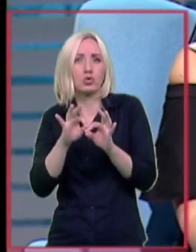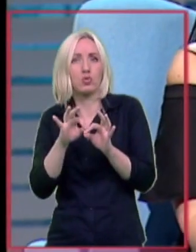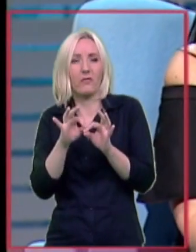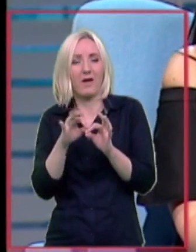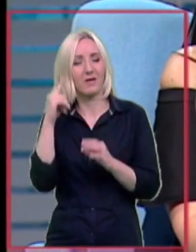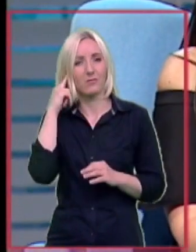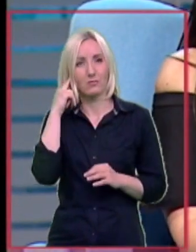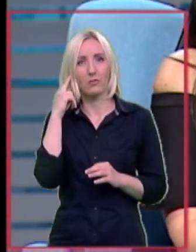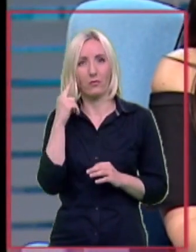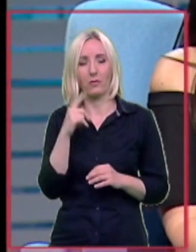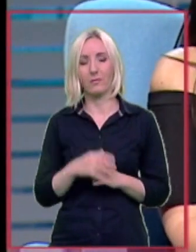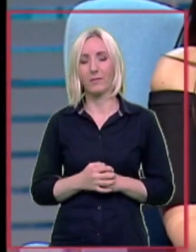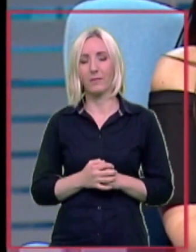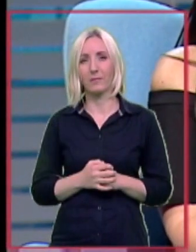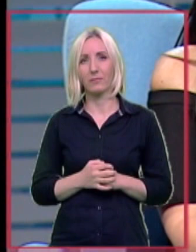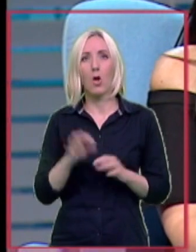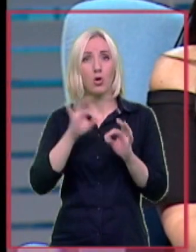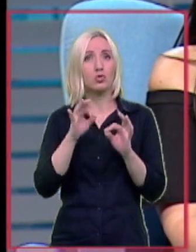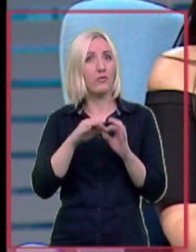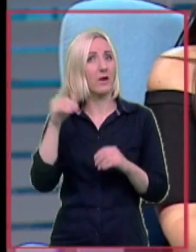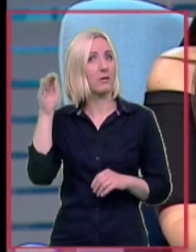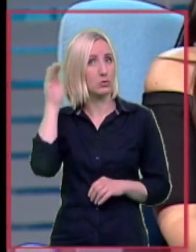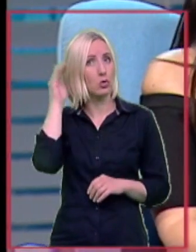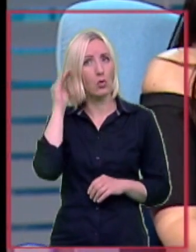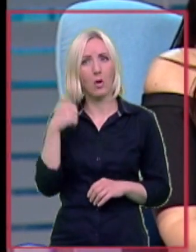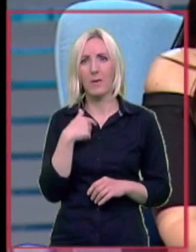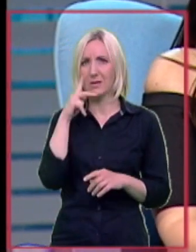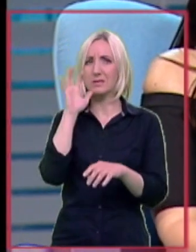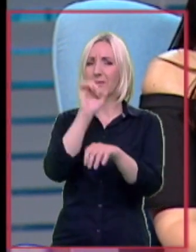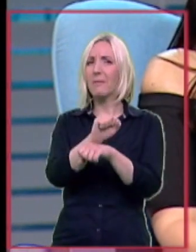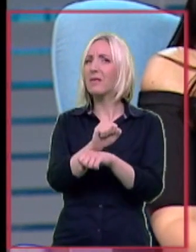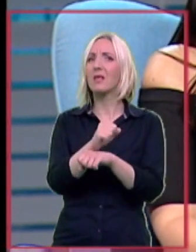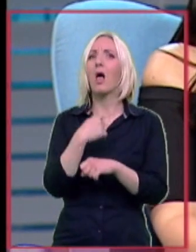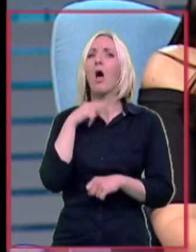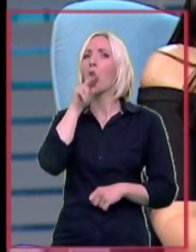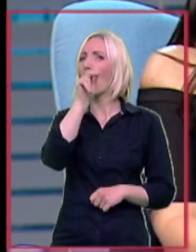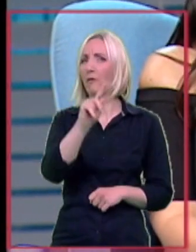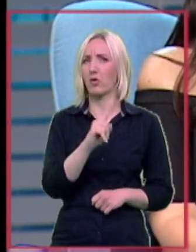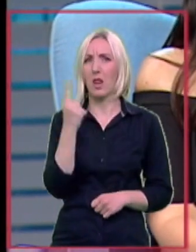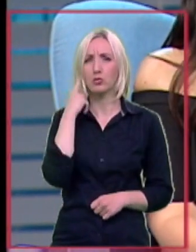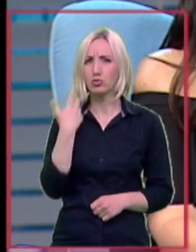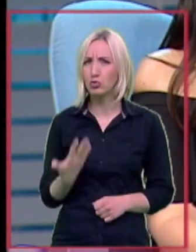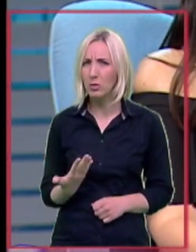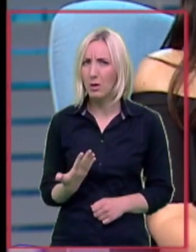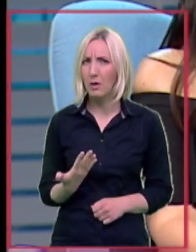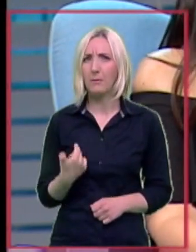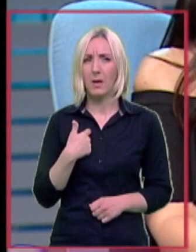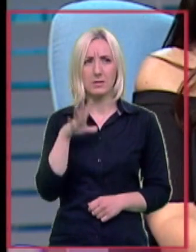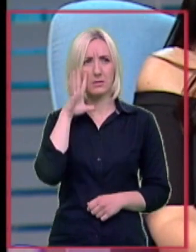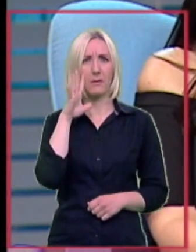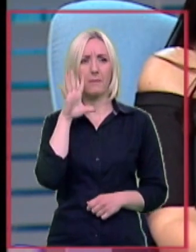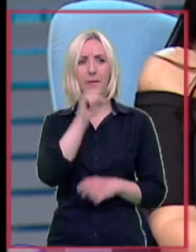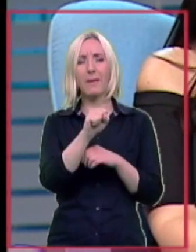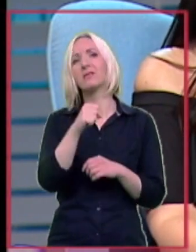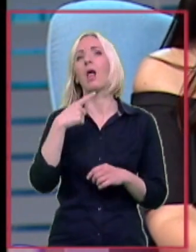je primetila sam u stvari da govorni glas ne čujem i to su u stvari više primetili ljudi oko